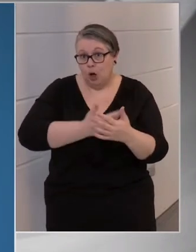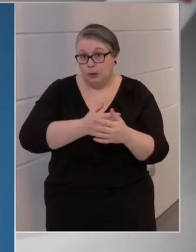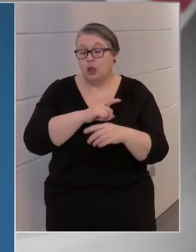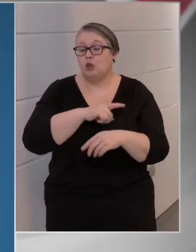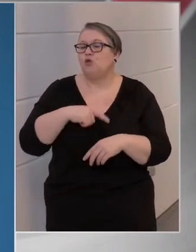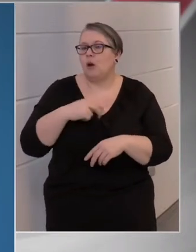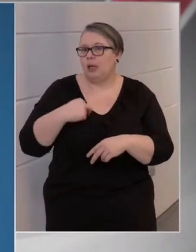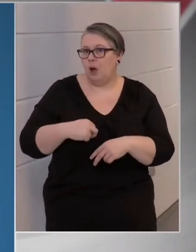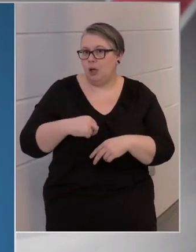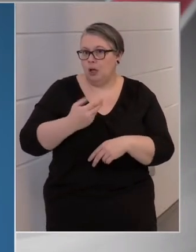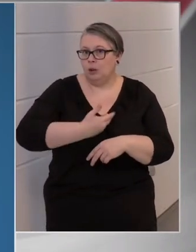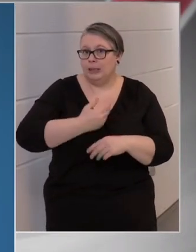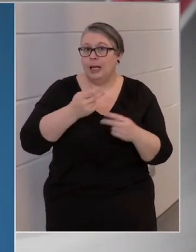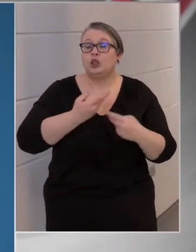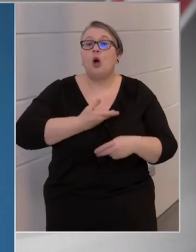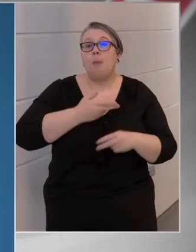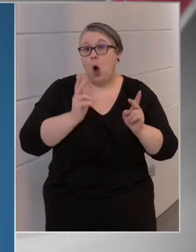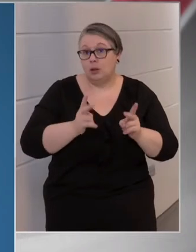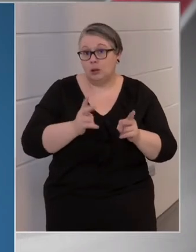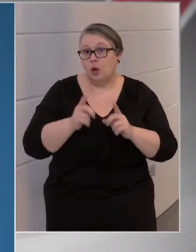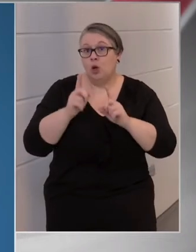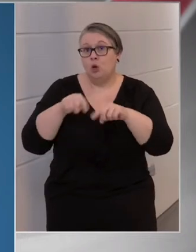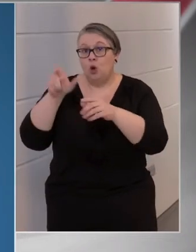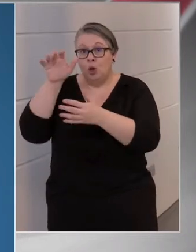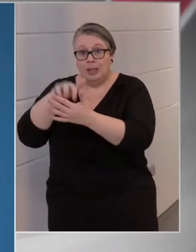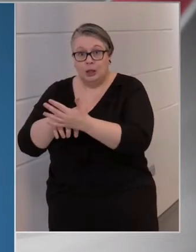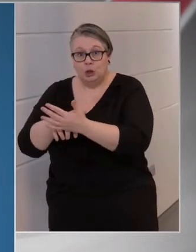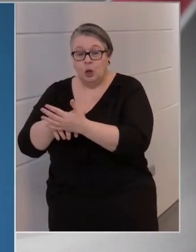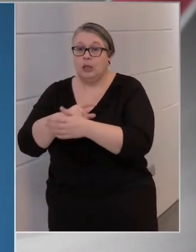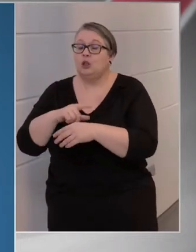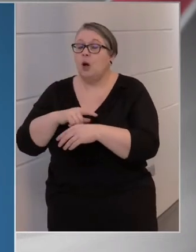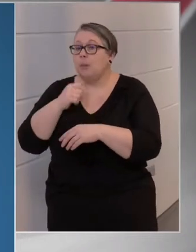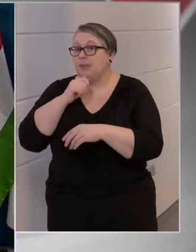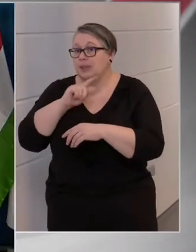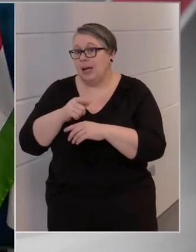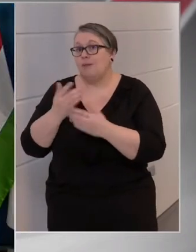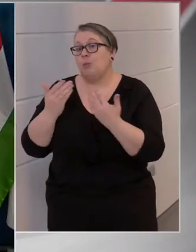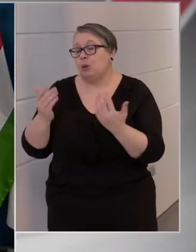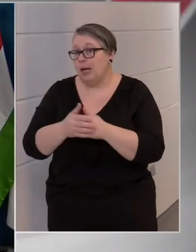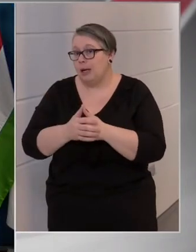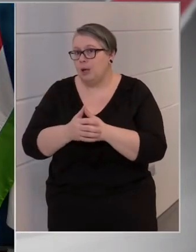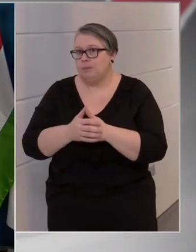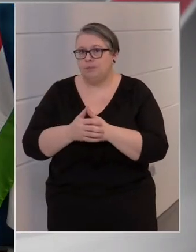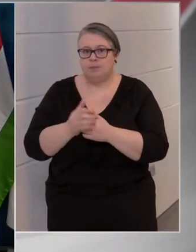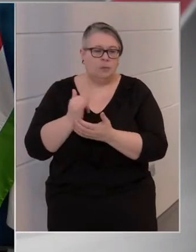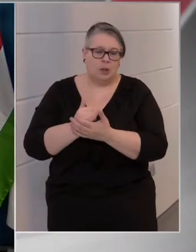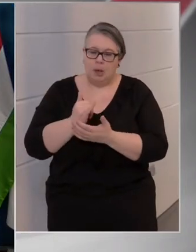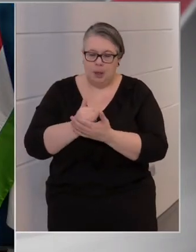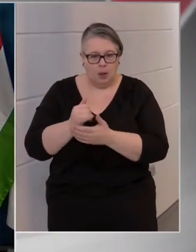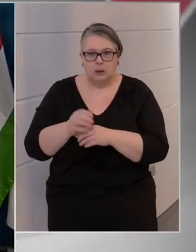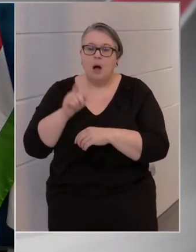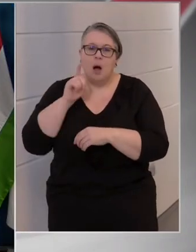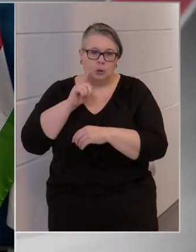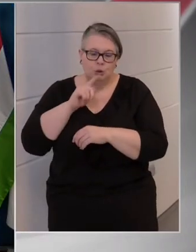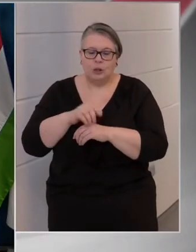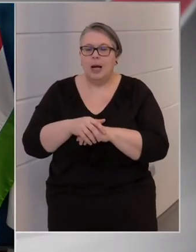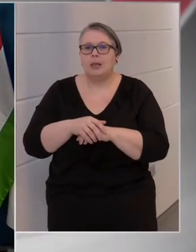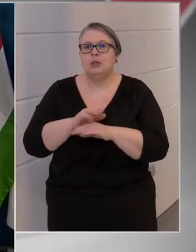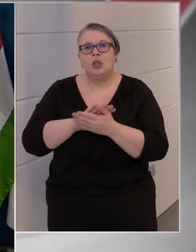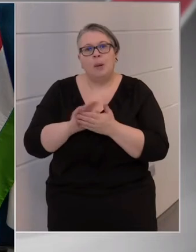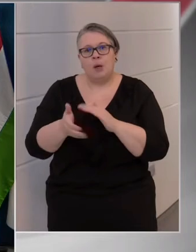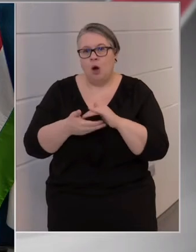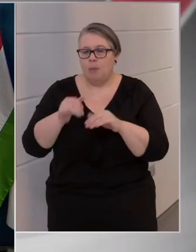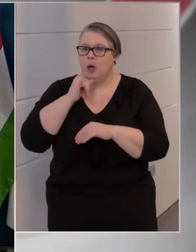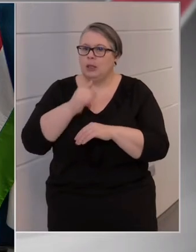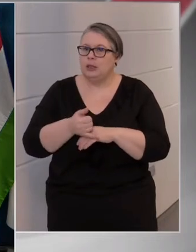kínai oltást kaphatnak, és egy külön listán vannak azok, akik Pfizer vagy Moderna vakcinát? Nem, nem igaz. Hazugság, semmi